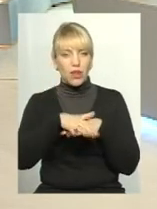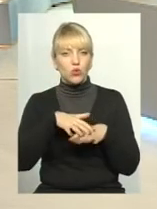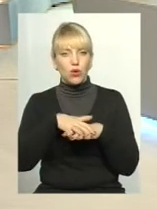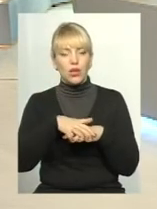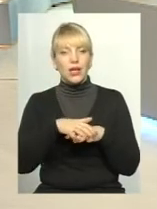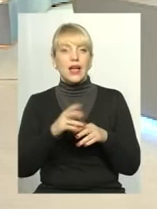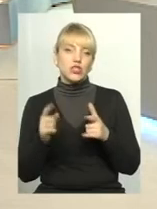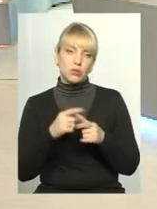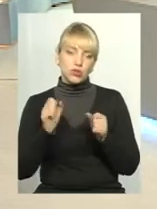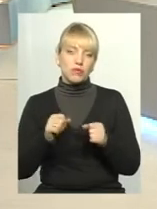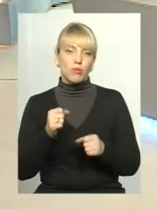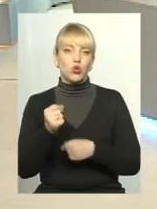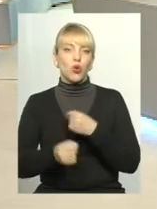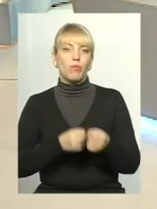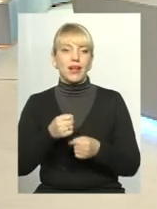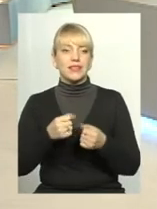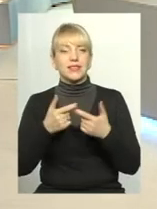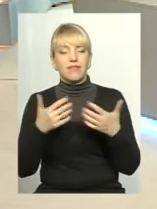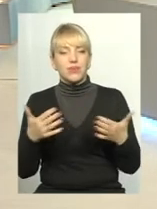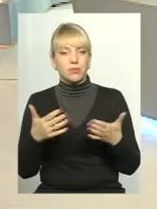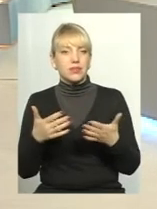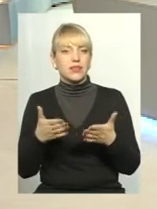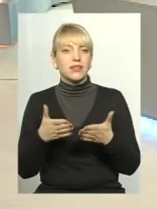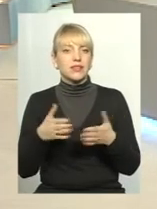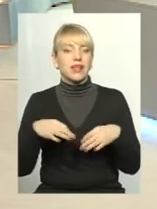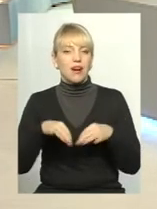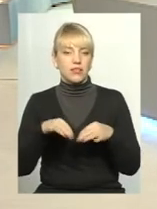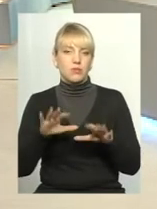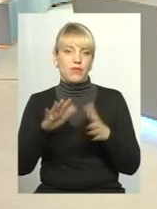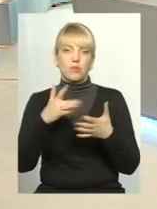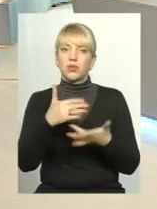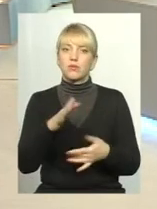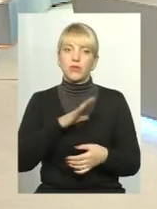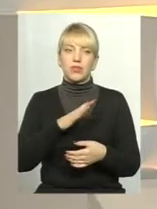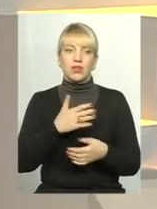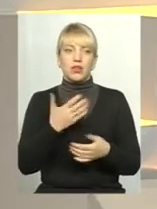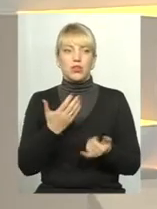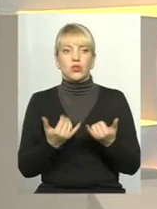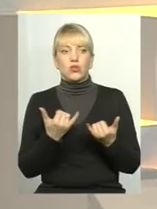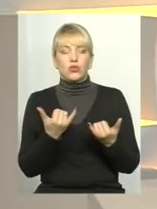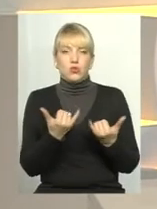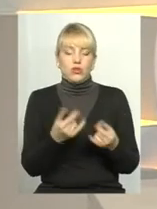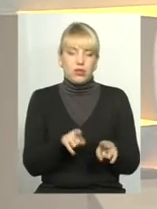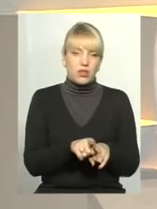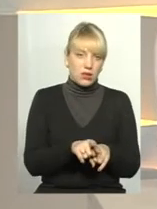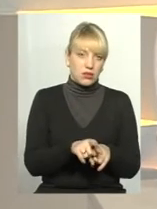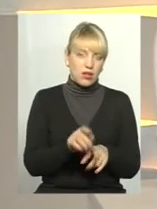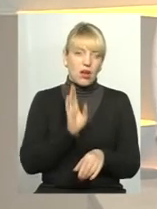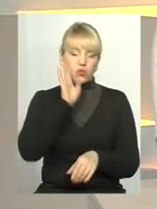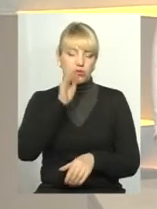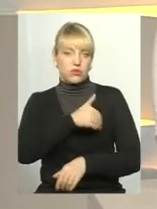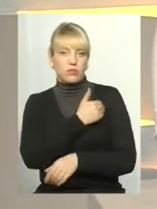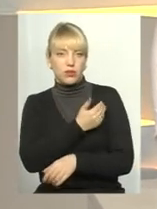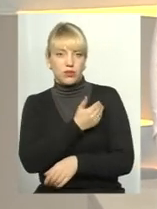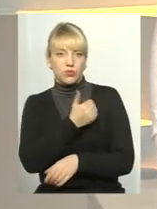добратися іншим транспортом. Випадки бувають різні. Сьогодні стало так, а зранку температура,